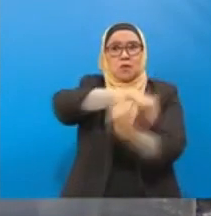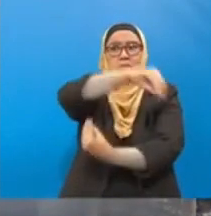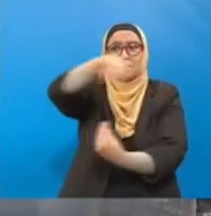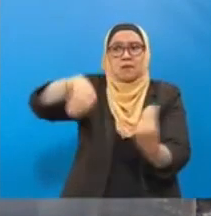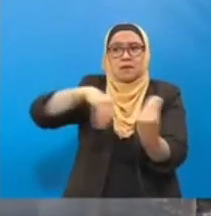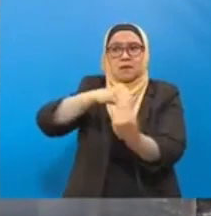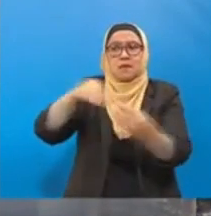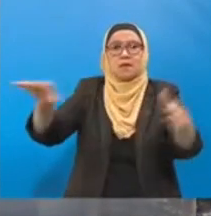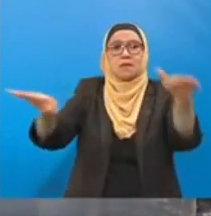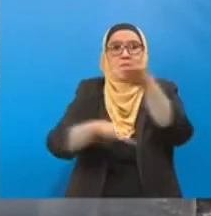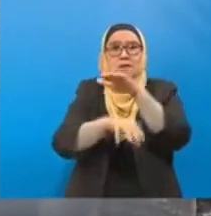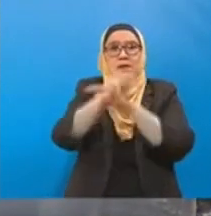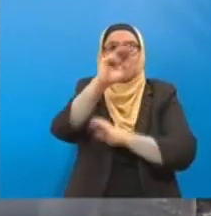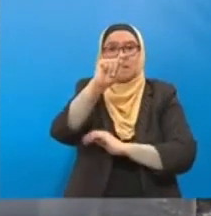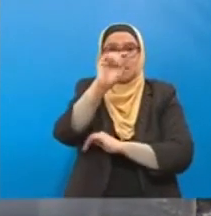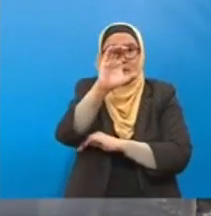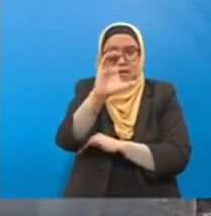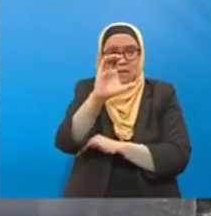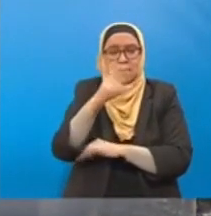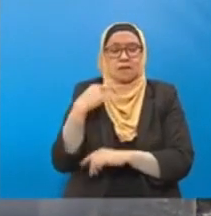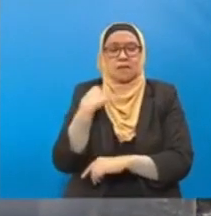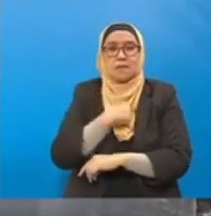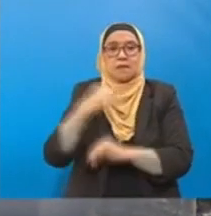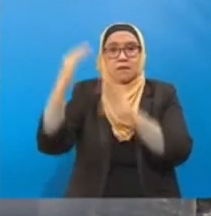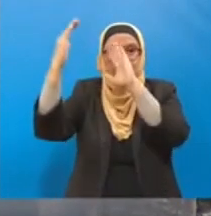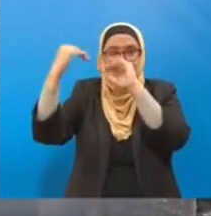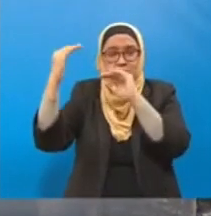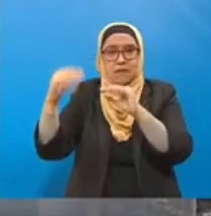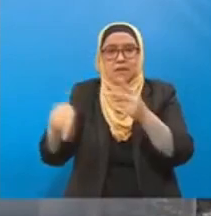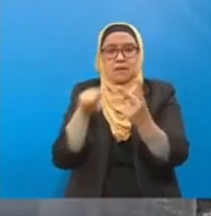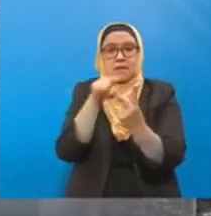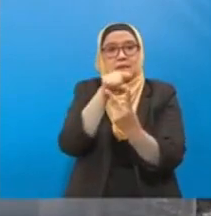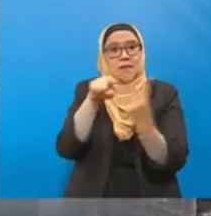dapat memberi jawapan tentang soalan no.5 ini